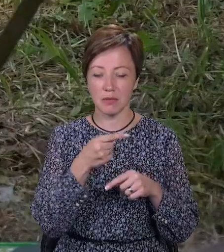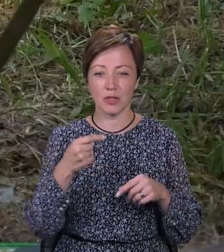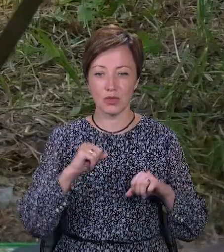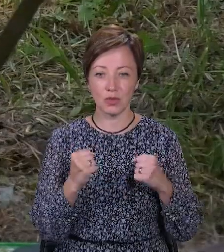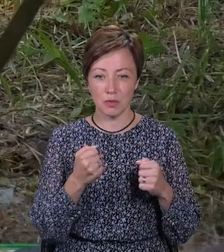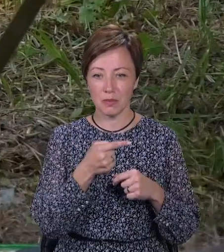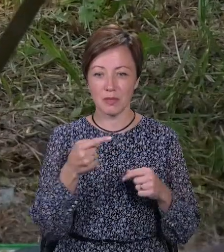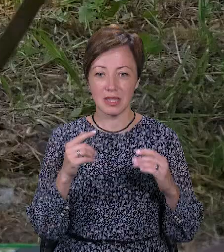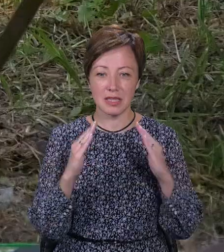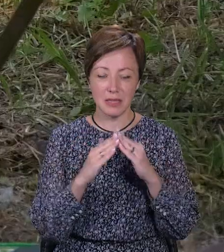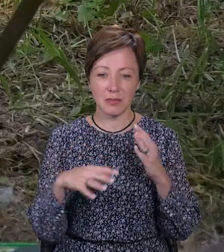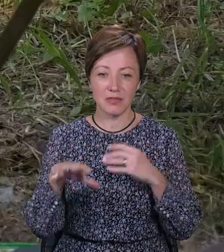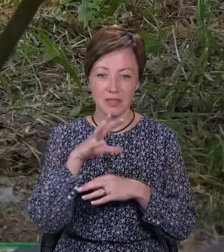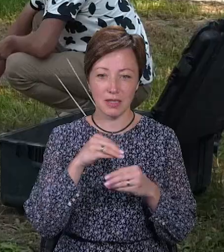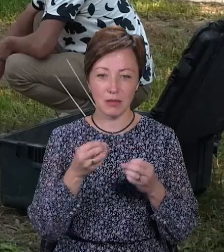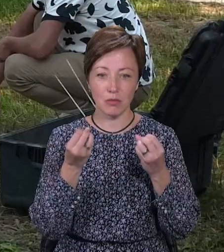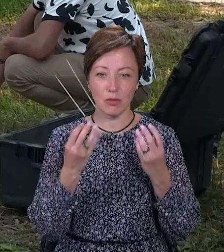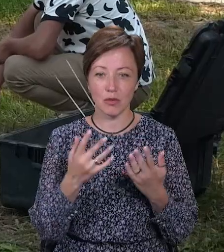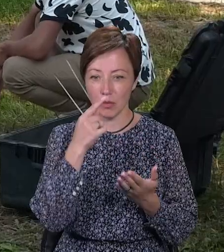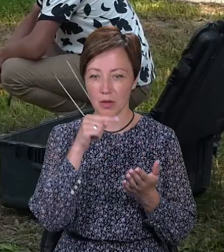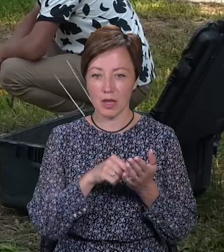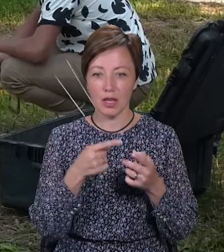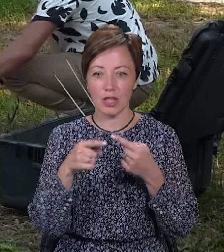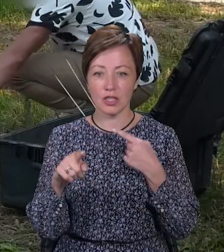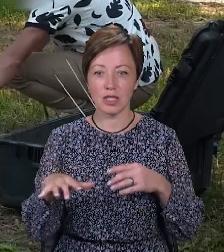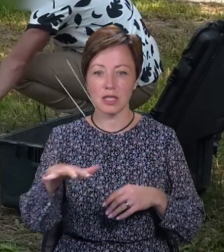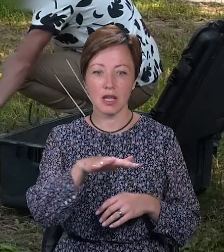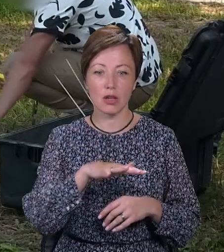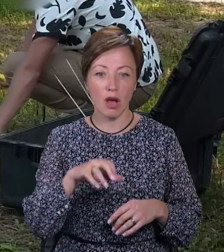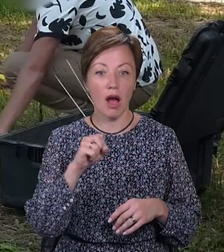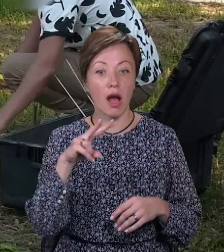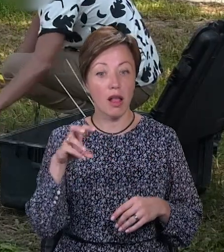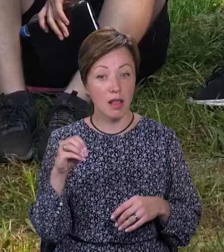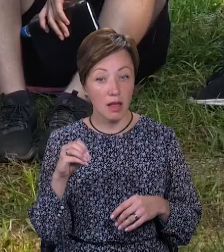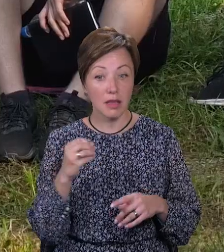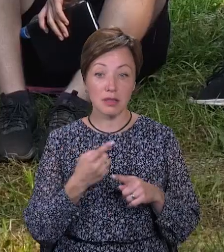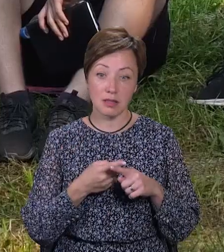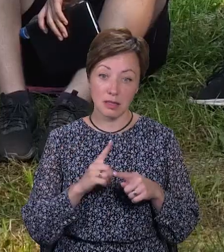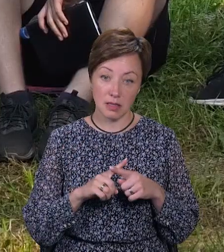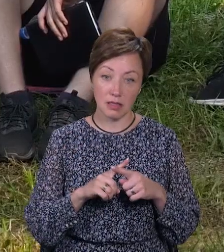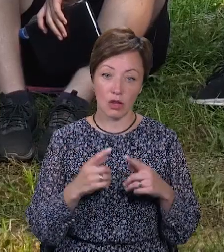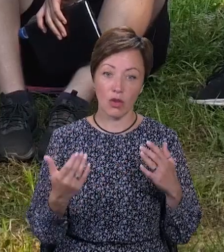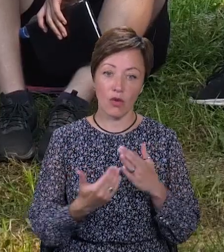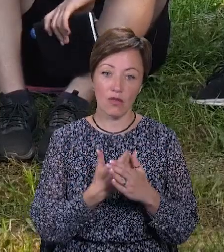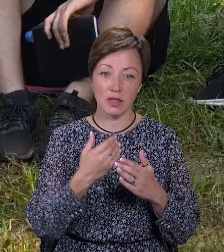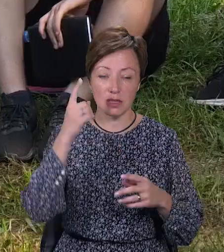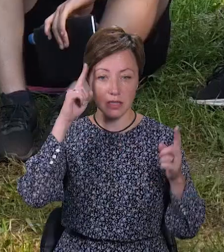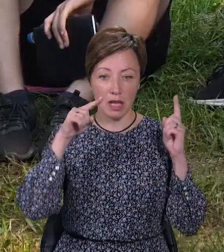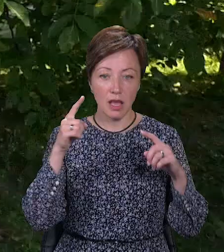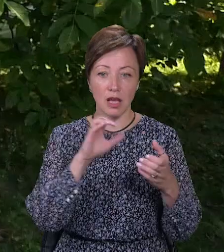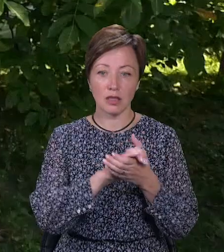мінус твій дім, мінус все, і ти просто потрапляєш в інше середовище. Але з другої сторони, це нові якісь знання,